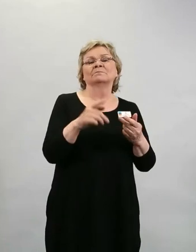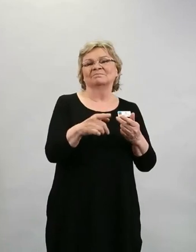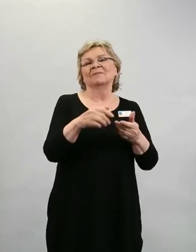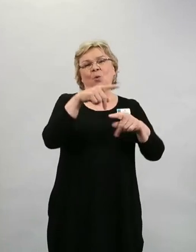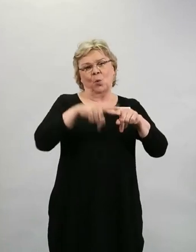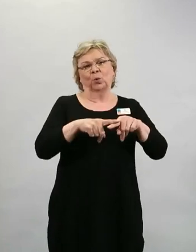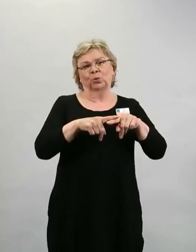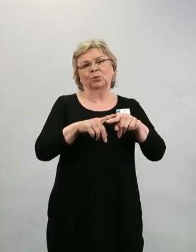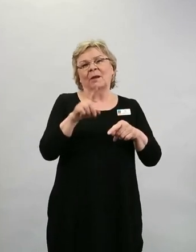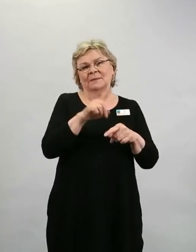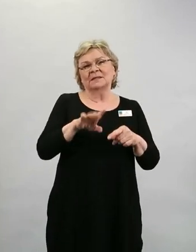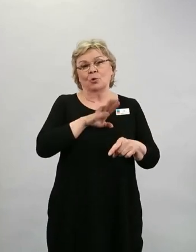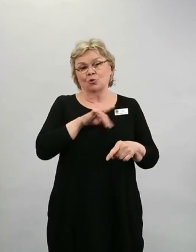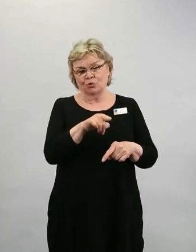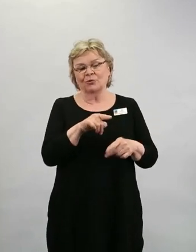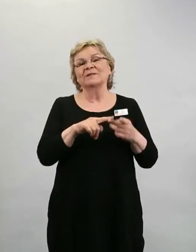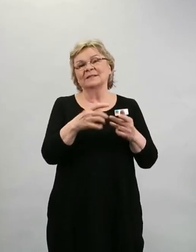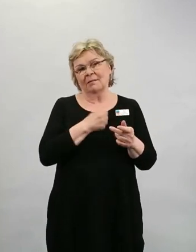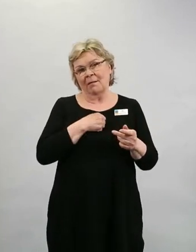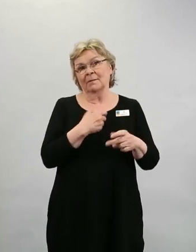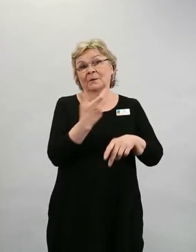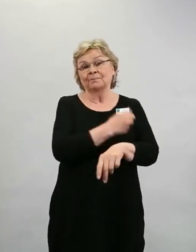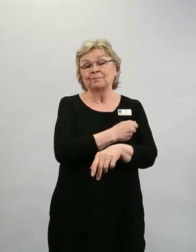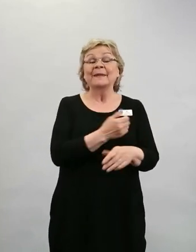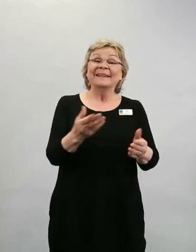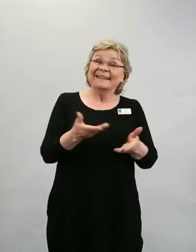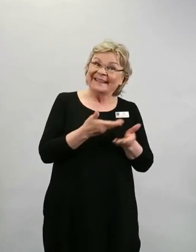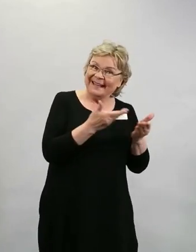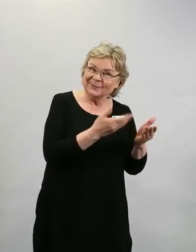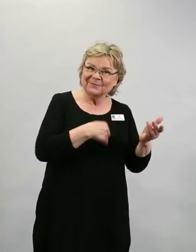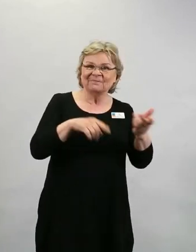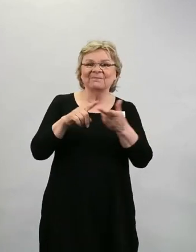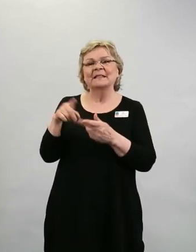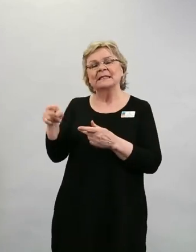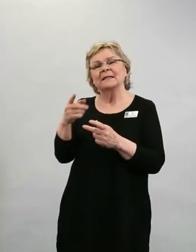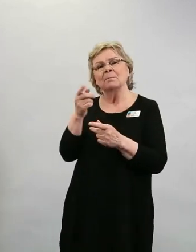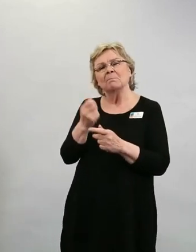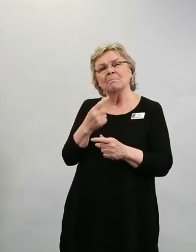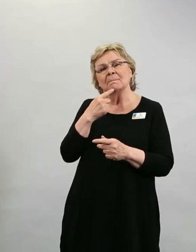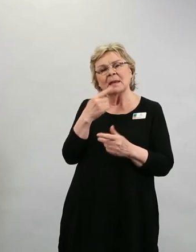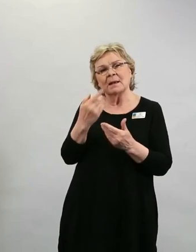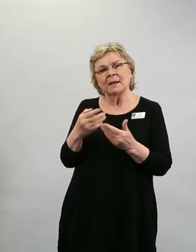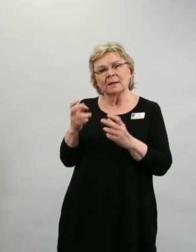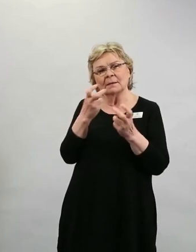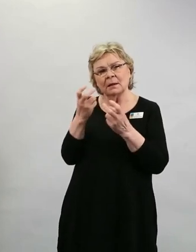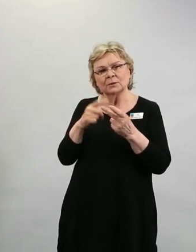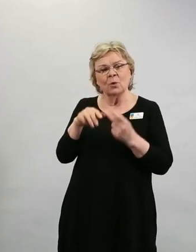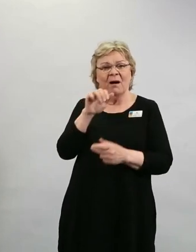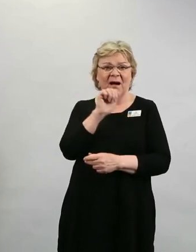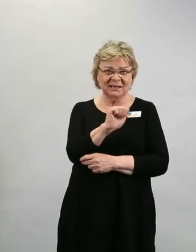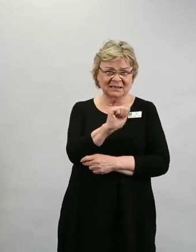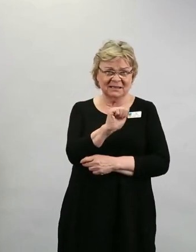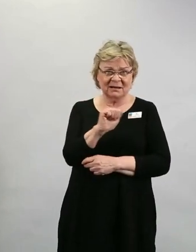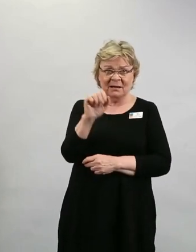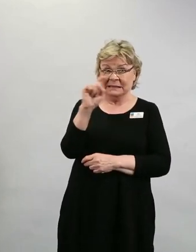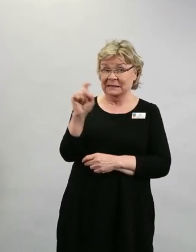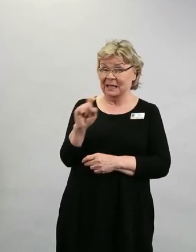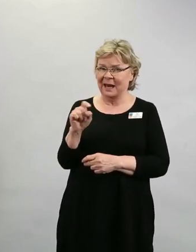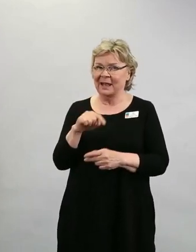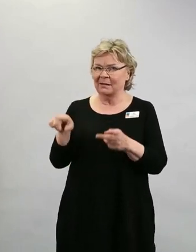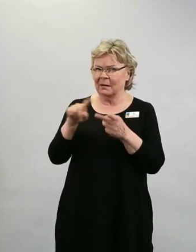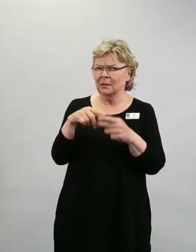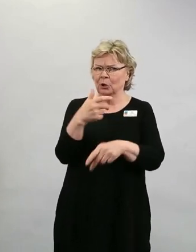Kiitos. Sitten vielä pieni tarkennus tähän AstraZenecan rokotteeseen. Meiltä löytyy myös paljon ihmisiä, jotka